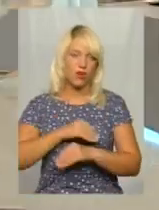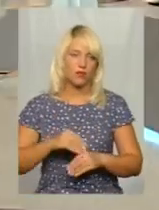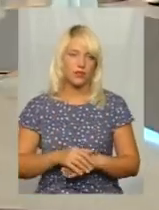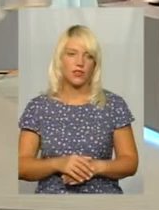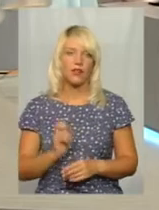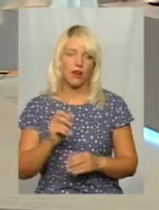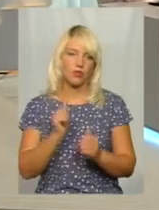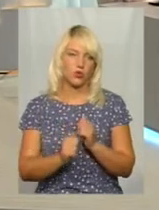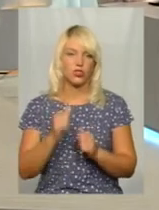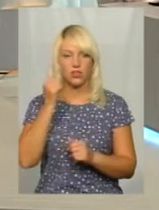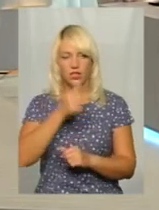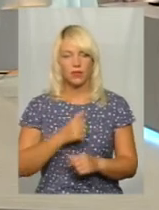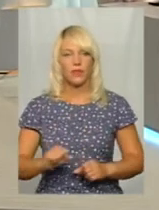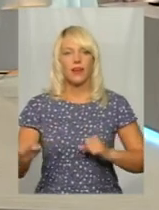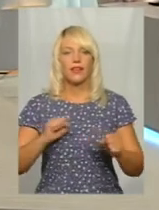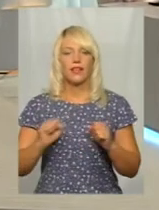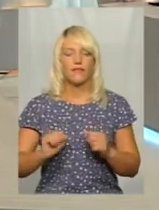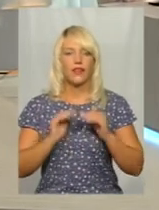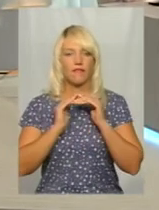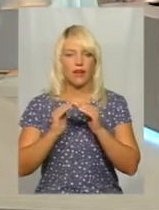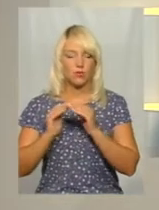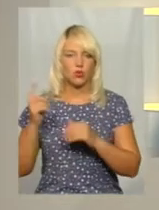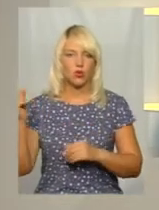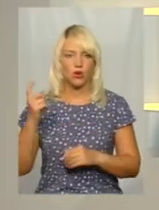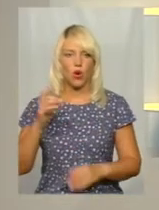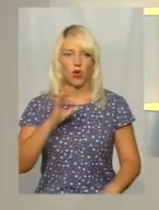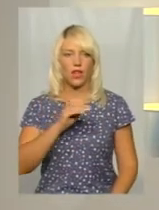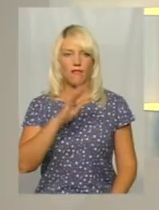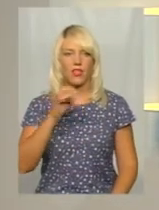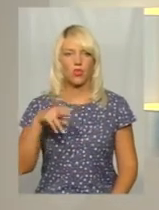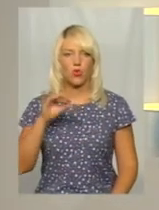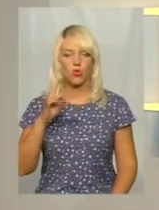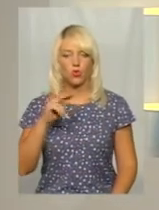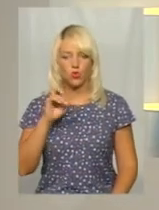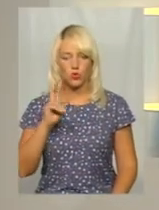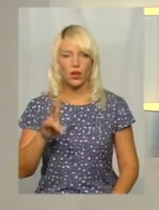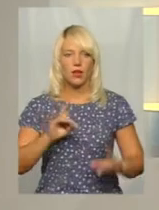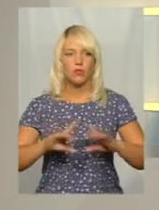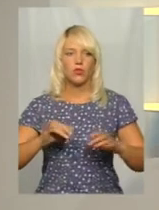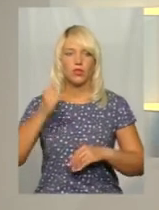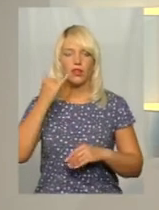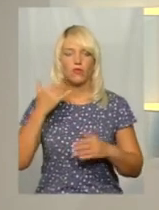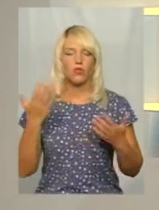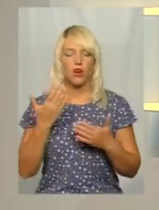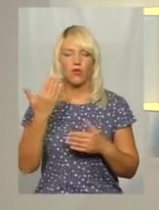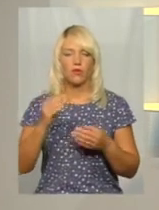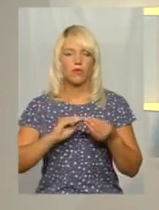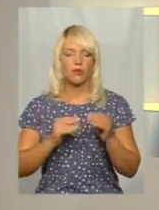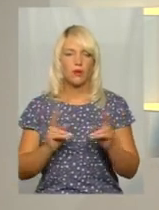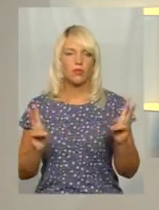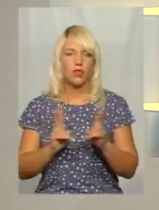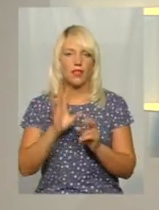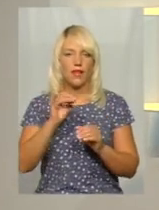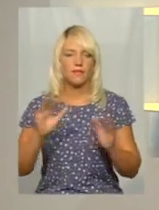рік. Керівник фермерського господарства Олег Федорчук пояснив телефоном, з якою проблемою він стикнувся на